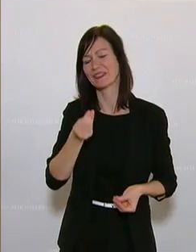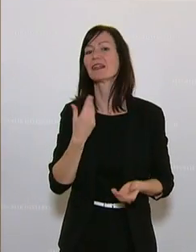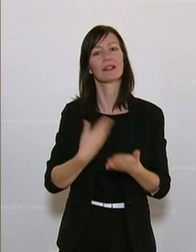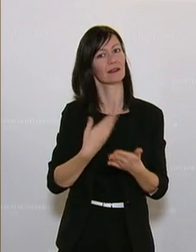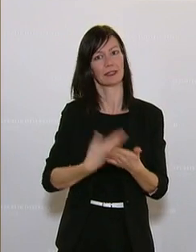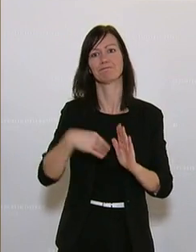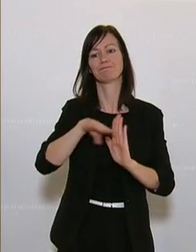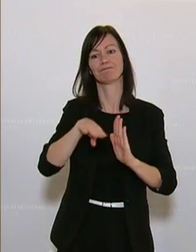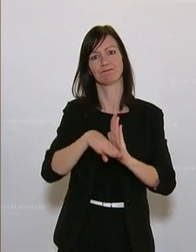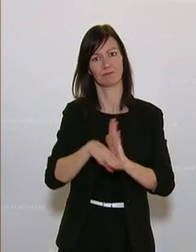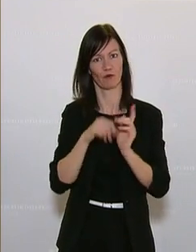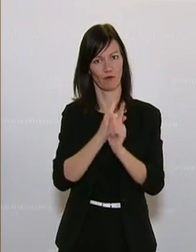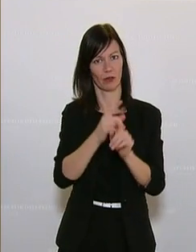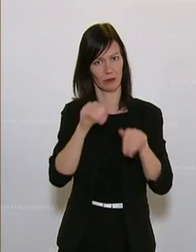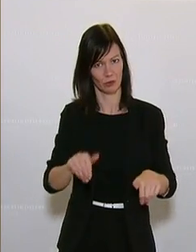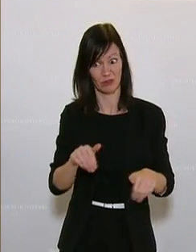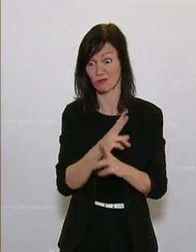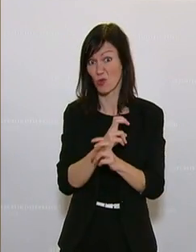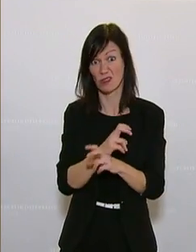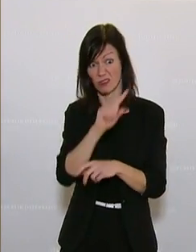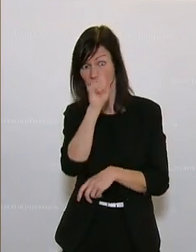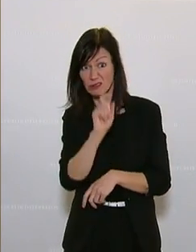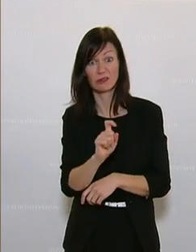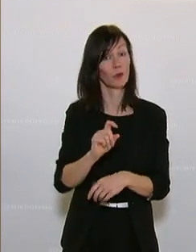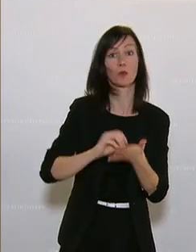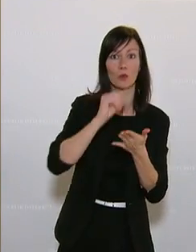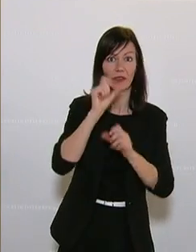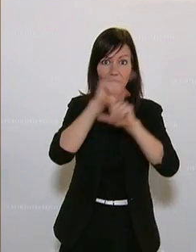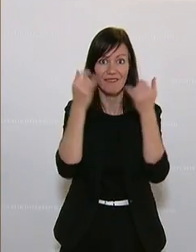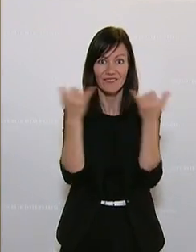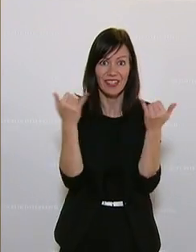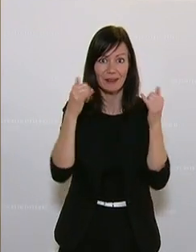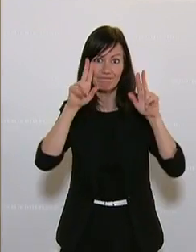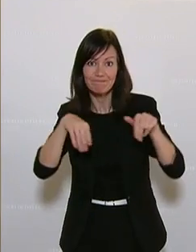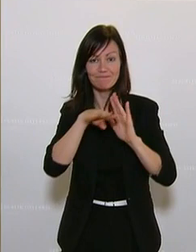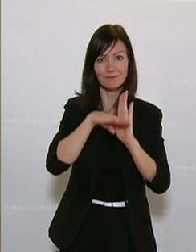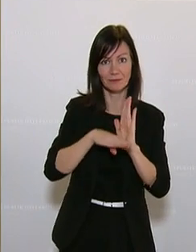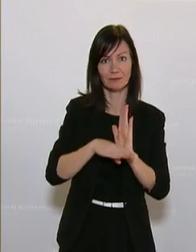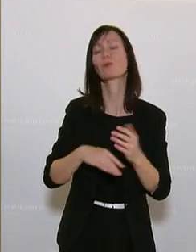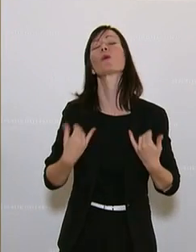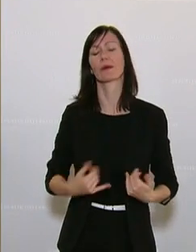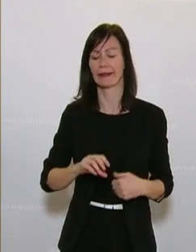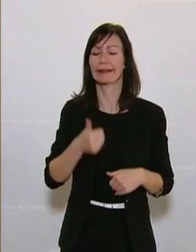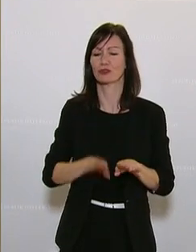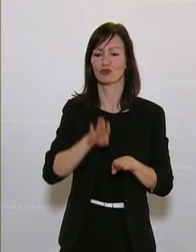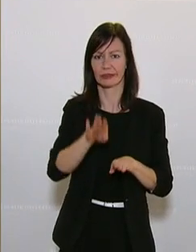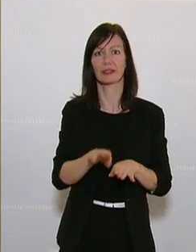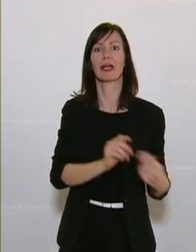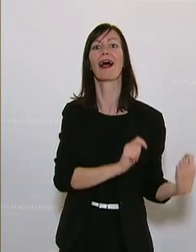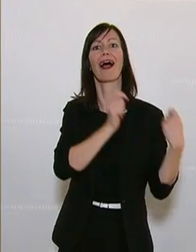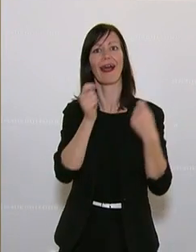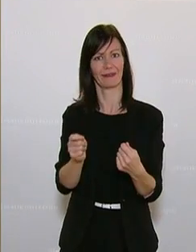E-Sports viele offene Fragen, die wir möglichst bald beantworten sollten. Heute gehen wir das Thema mit einem ersten wichtigen Antrag an,